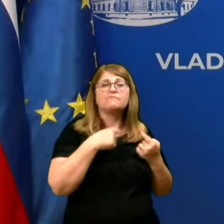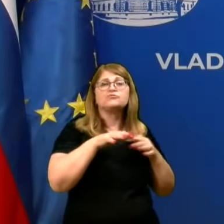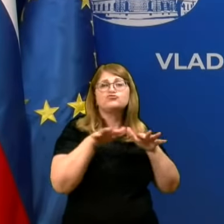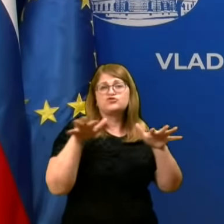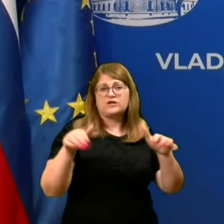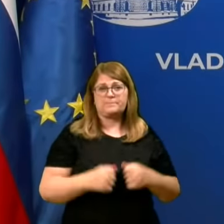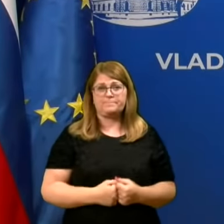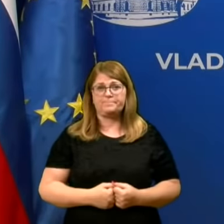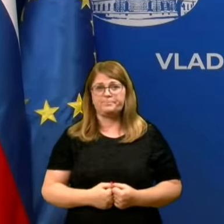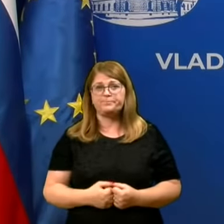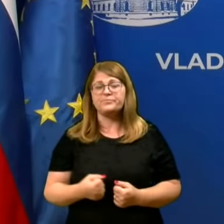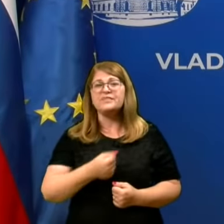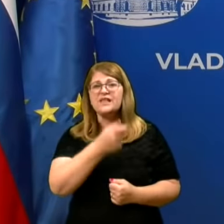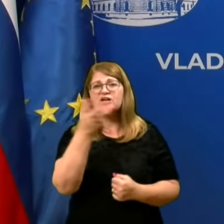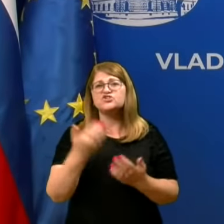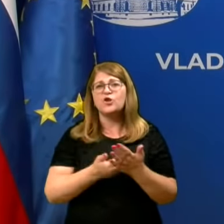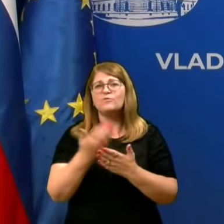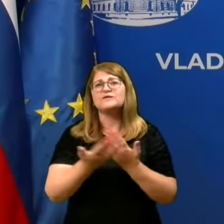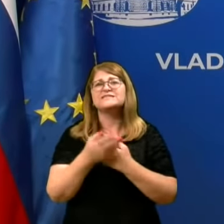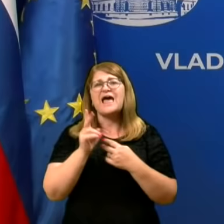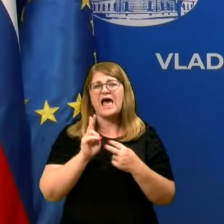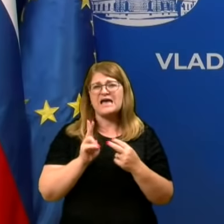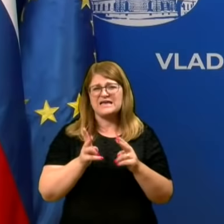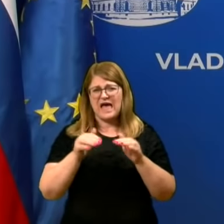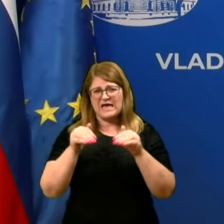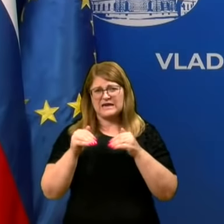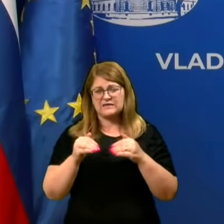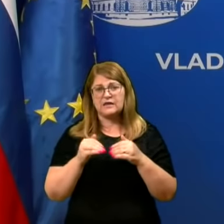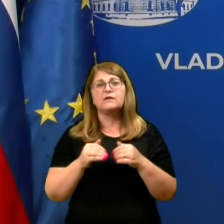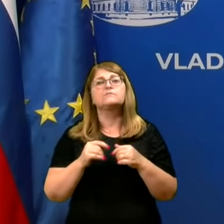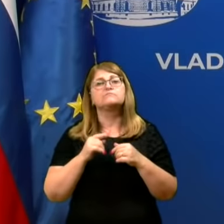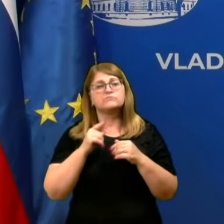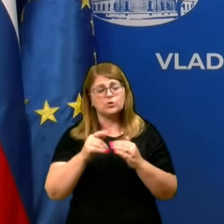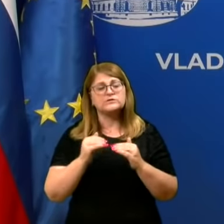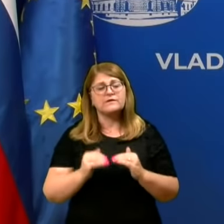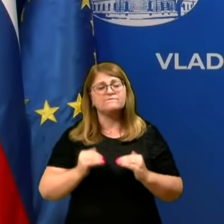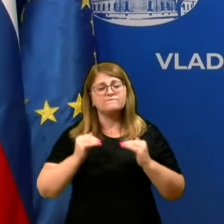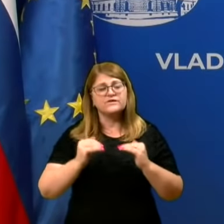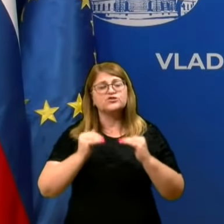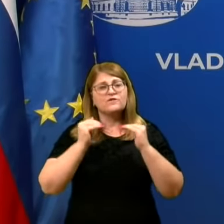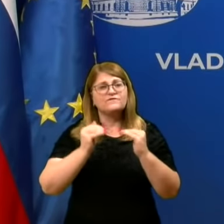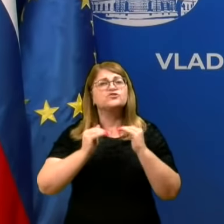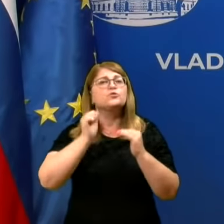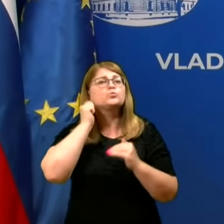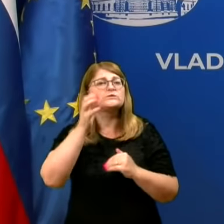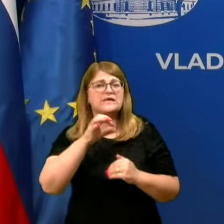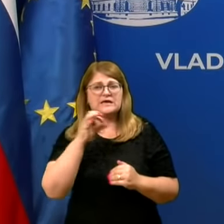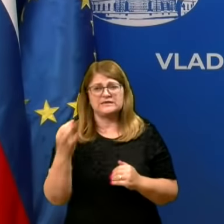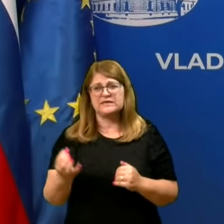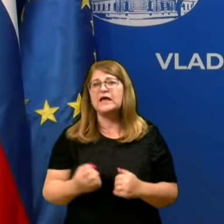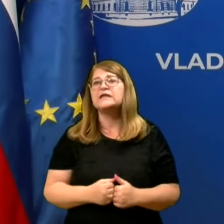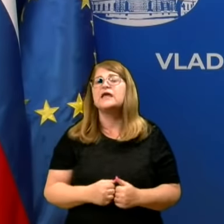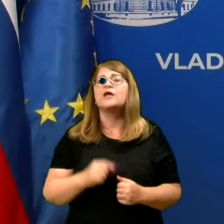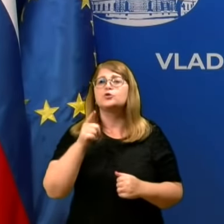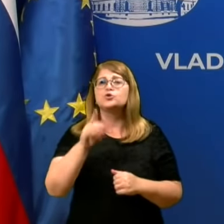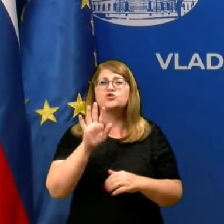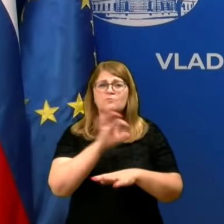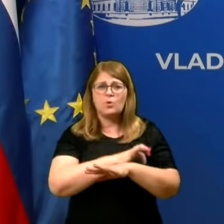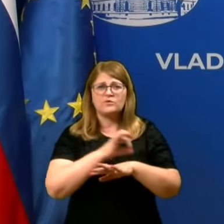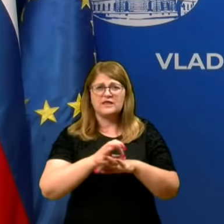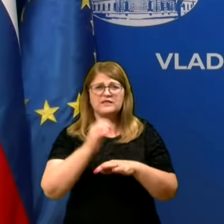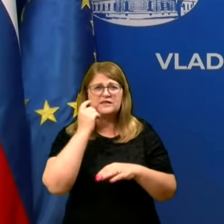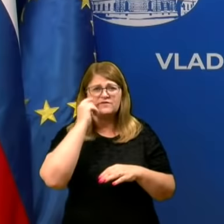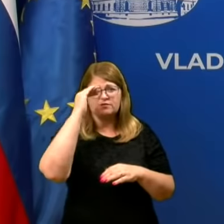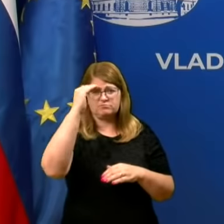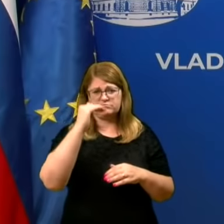Število predlogov za karanteno. Delo epidemiološko se je viša in viša iz dneva v dan. To so po tednih. V